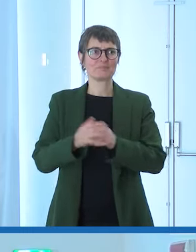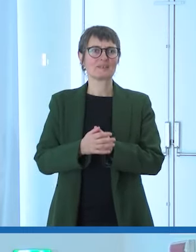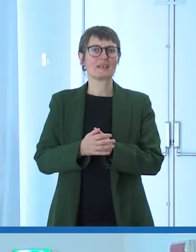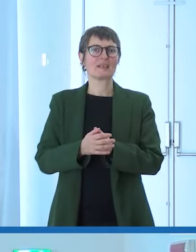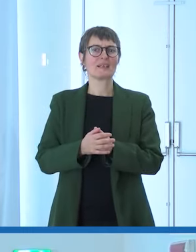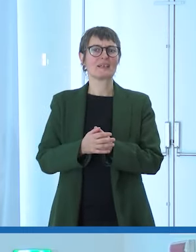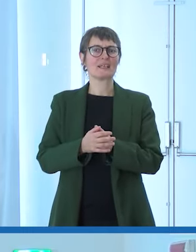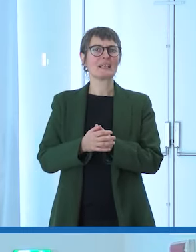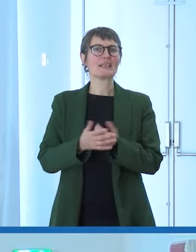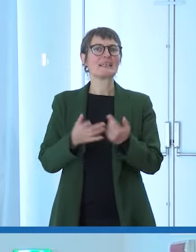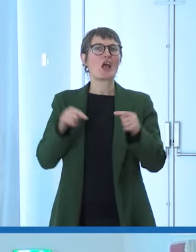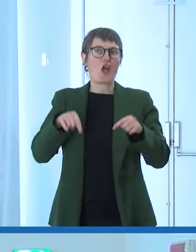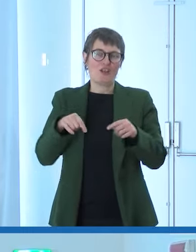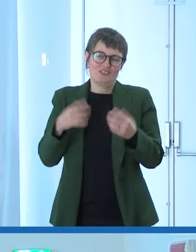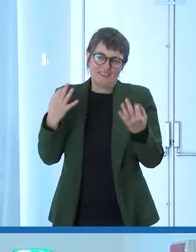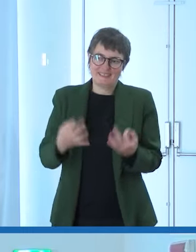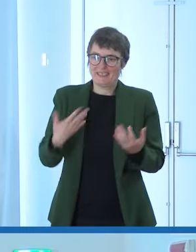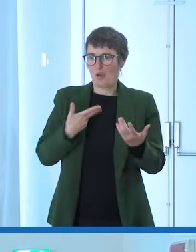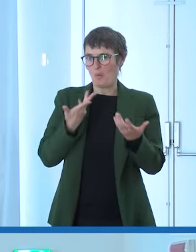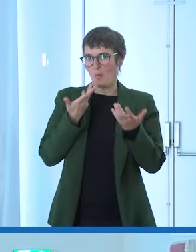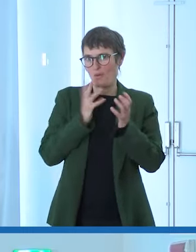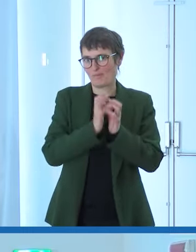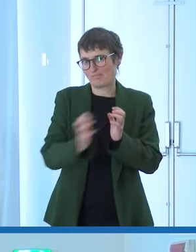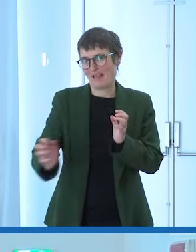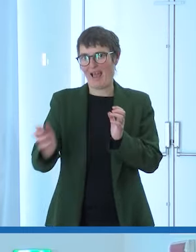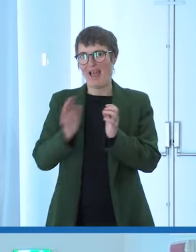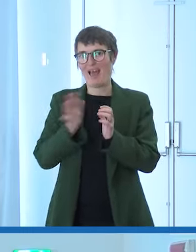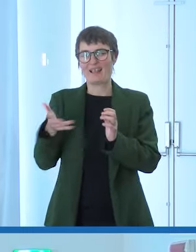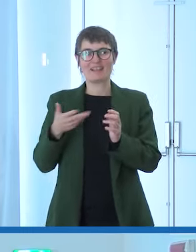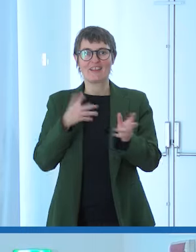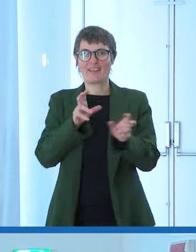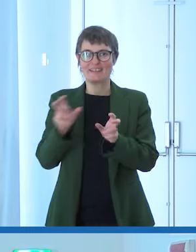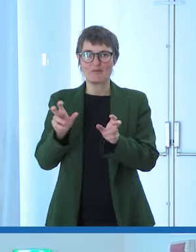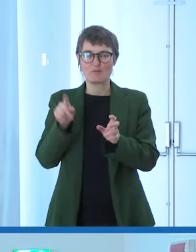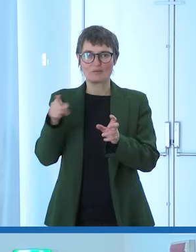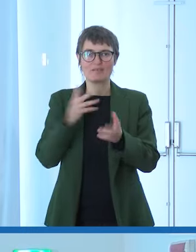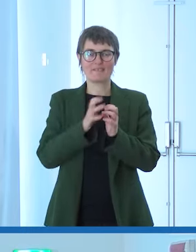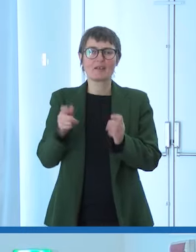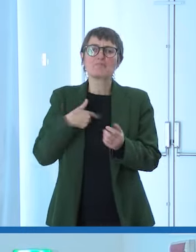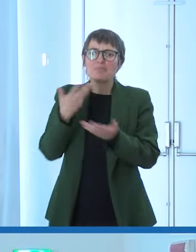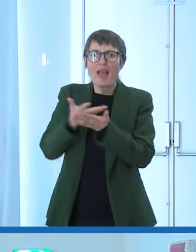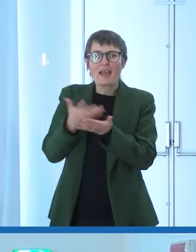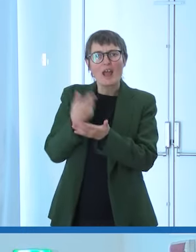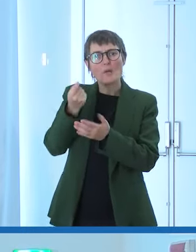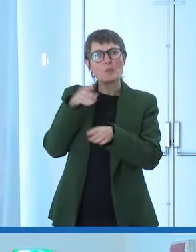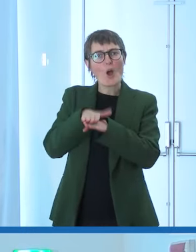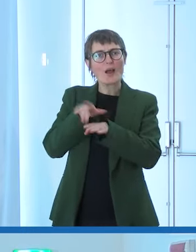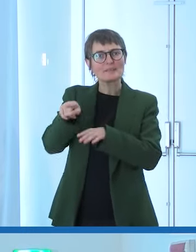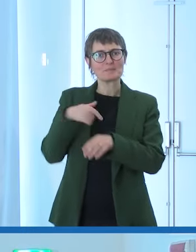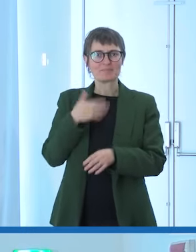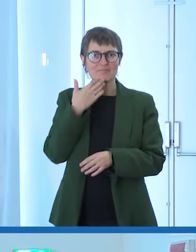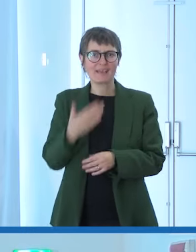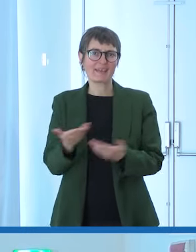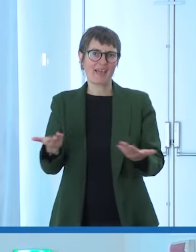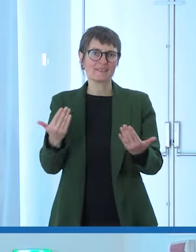poi a fare altre dirette altri collegamenti in tv quindi ecco raccontaci un po' la tua esperienza cioè perché è